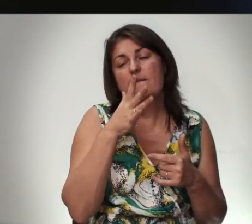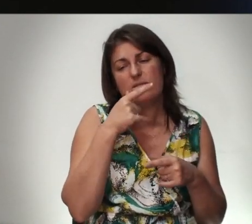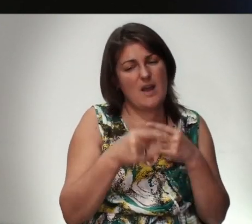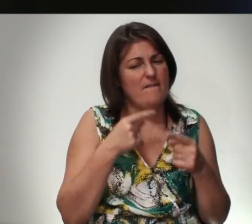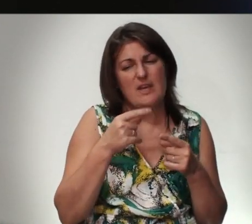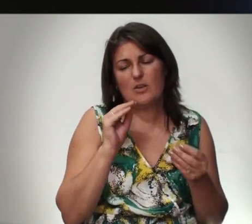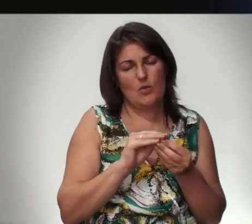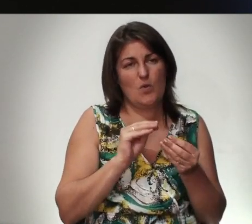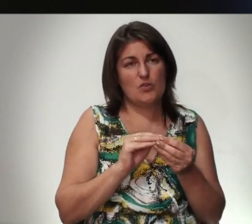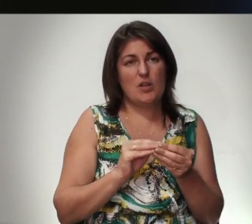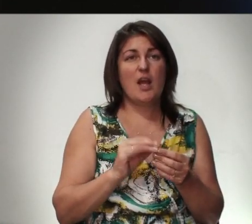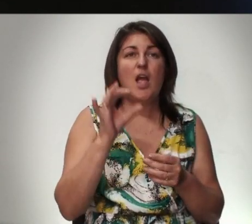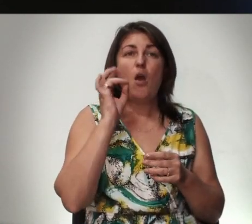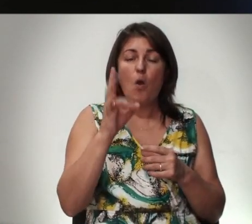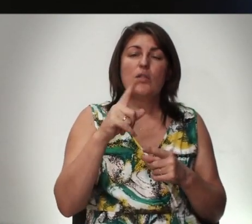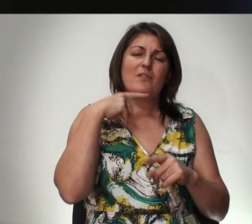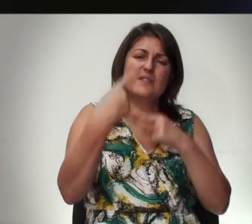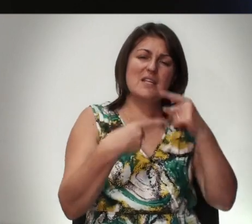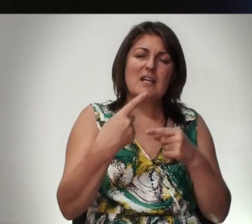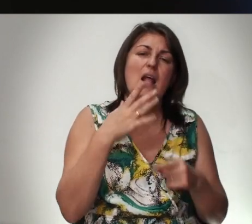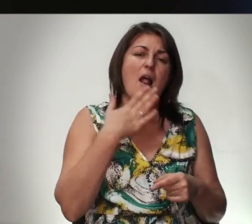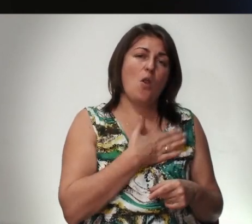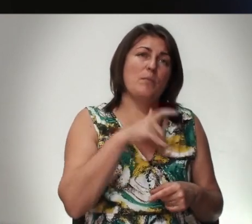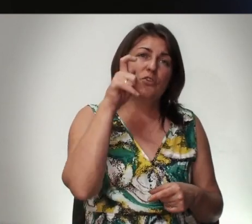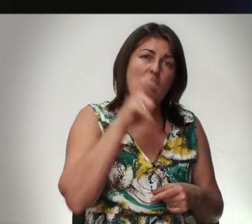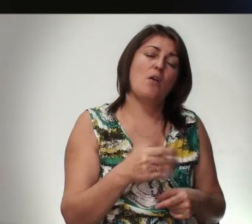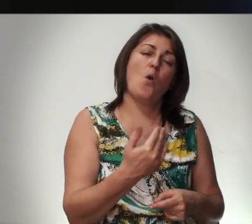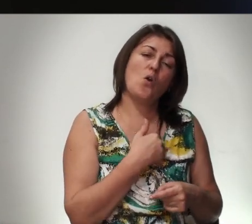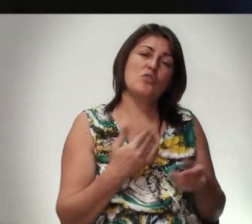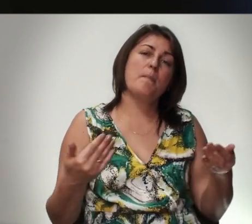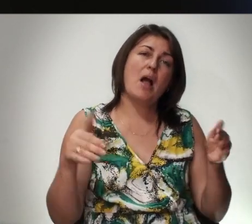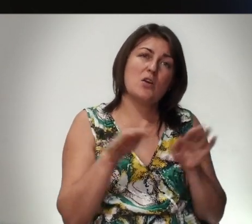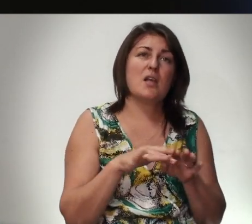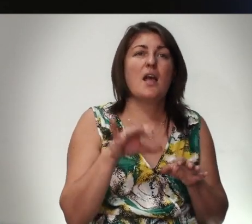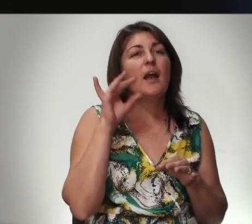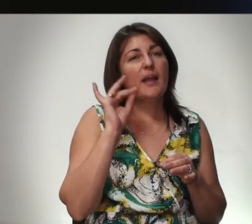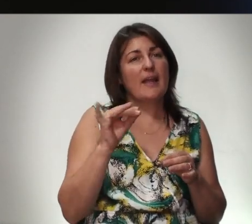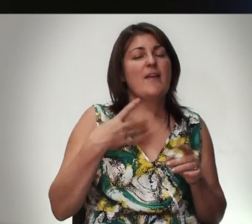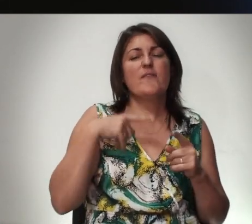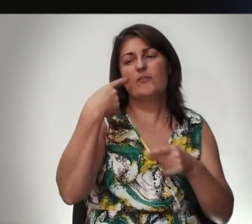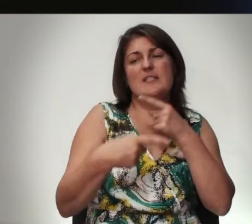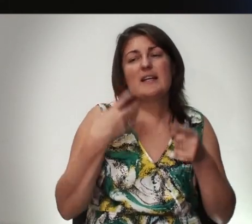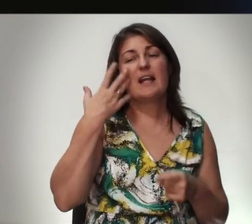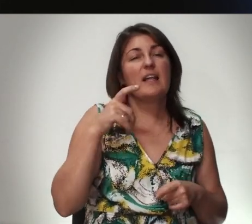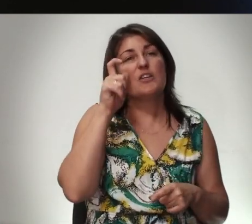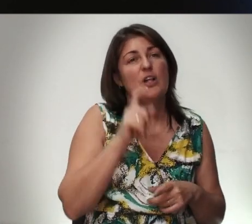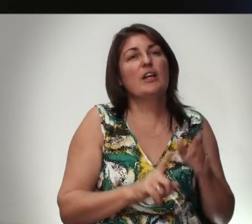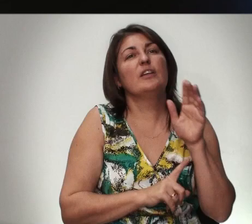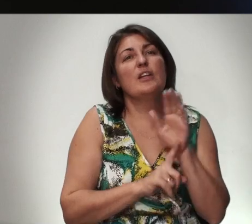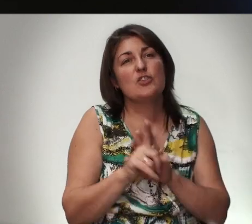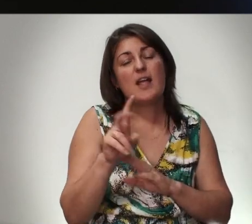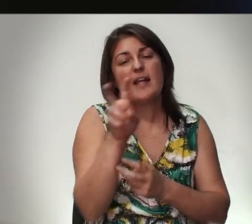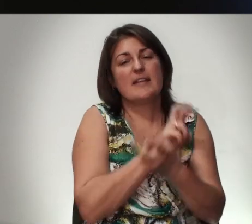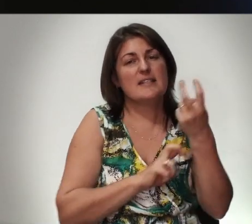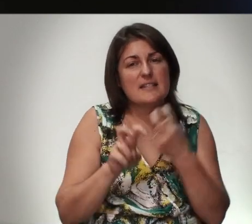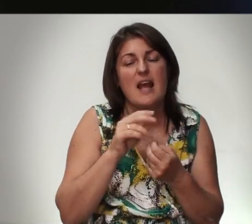тот же И вот Он всегда Любит человека И хочет благословить И всегда Когда человек Начинает И